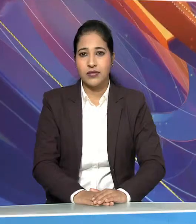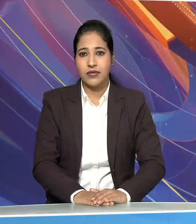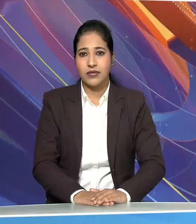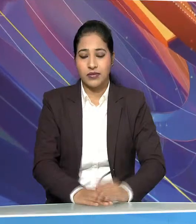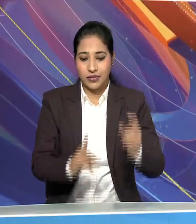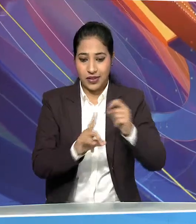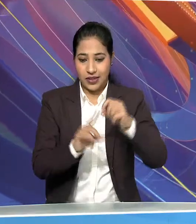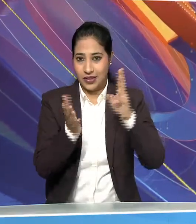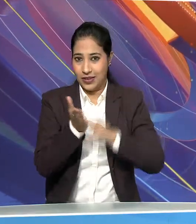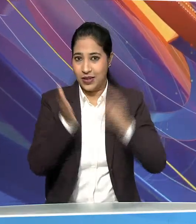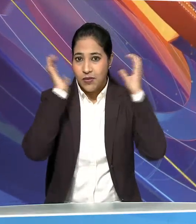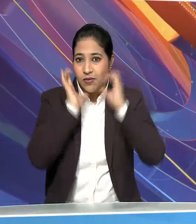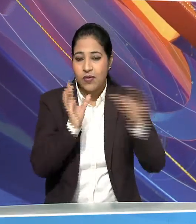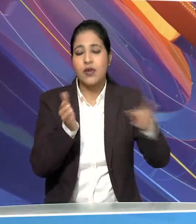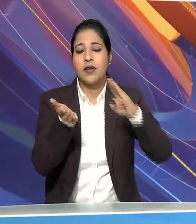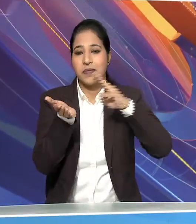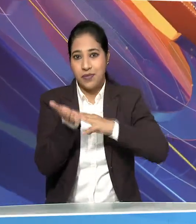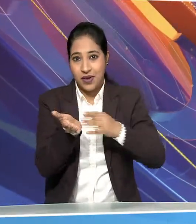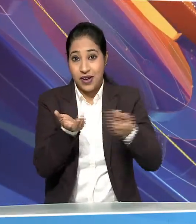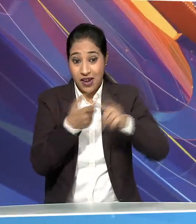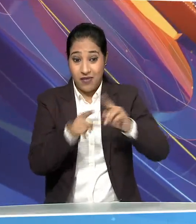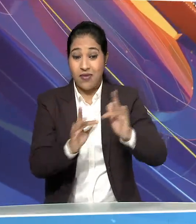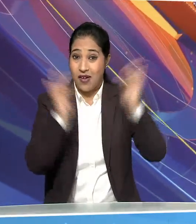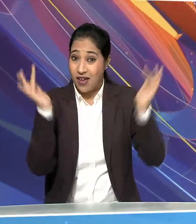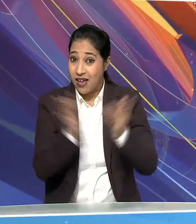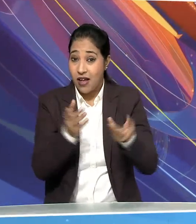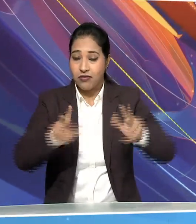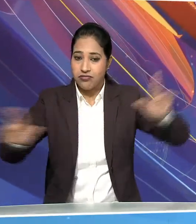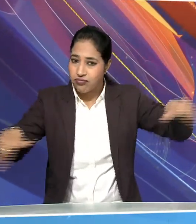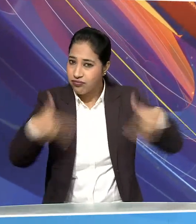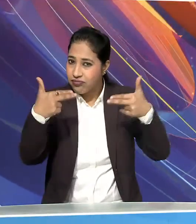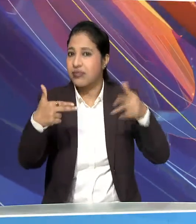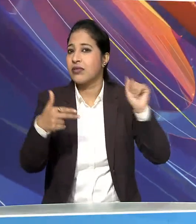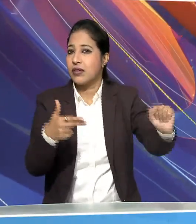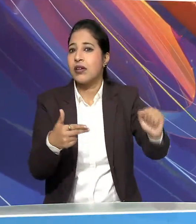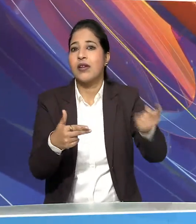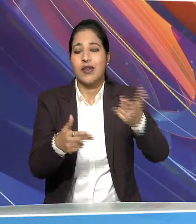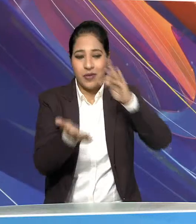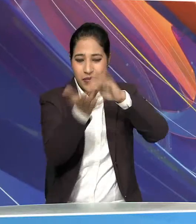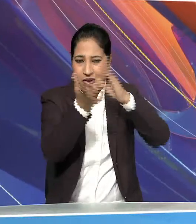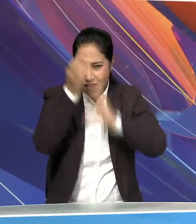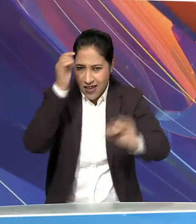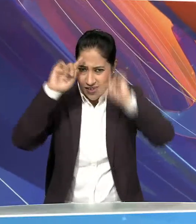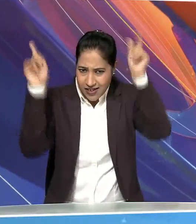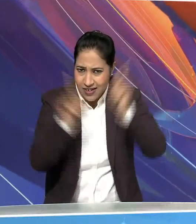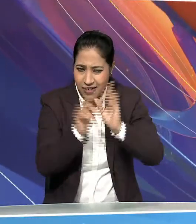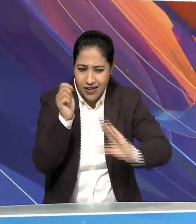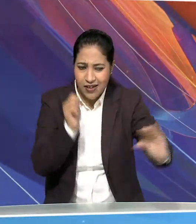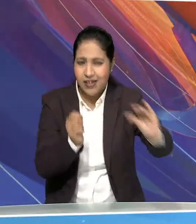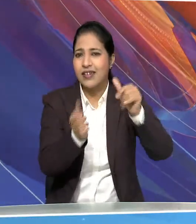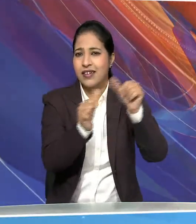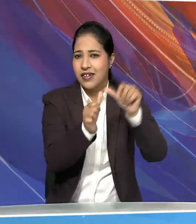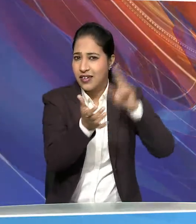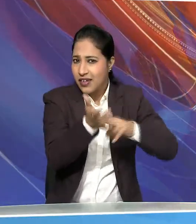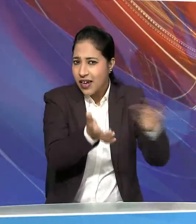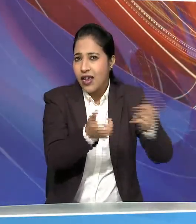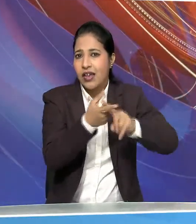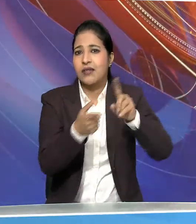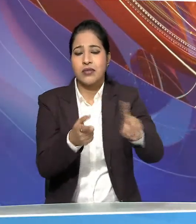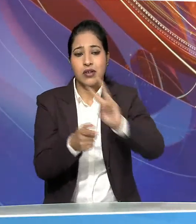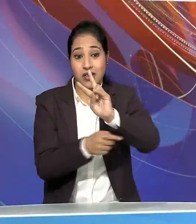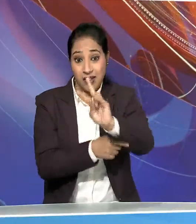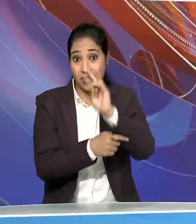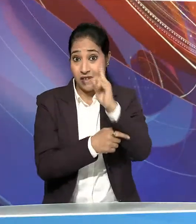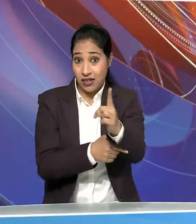प्रधानमंत्री नुएंद्रमोदी सोमवार को वीडियो कॉन्फेरेंसिंग के माध्यम से केंदिश्यासित प्रदेश, अंडमान और निकोबार द्वीप समू के